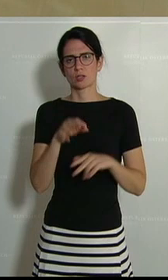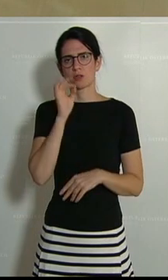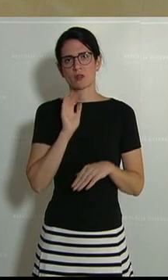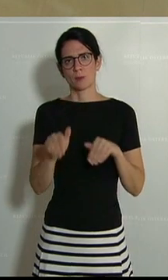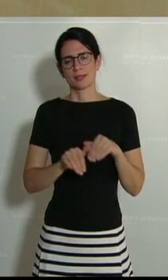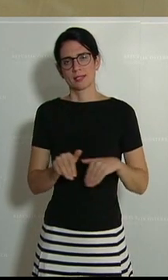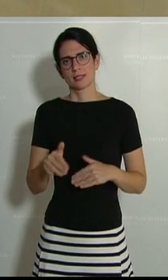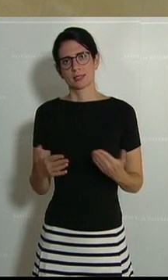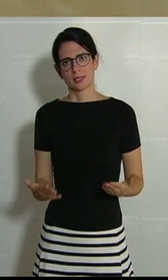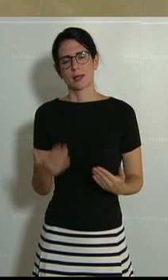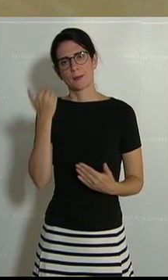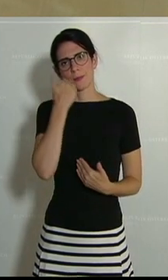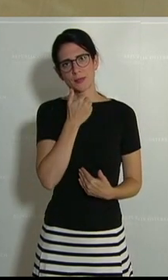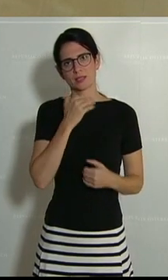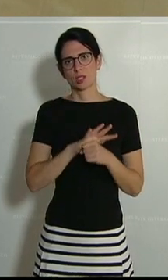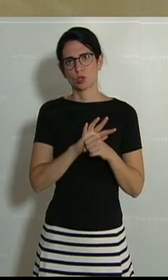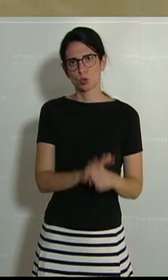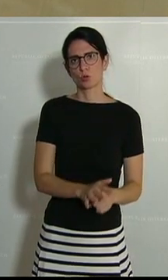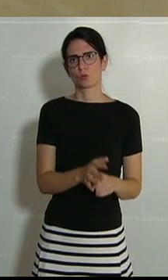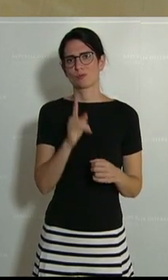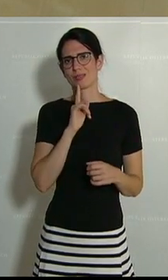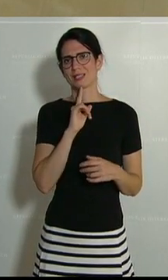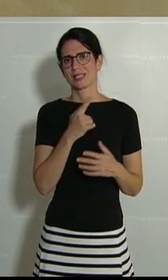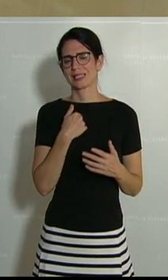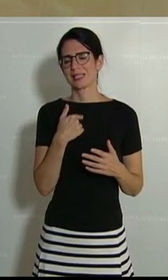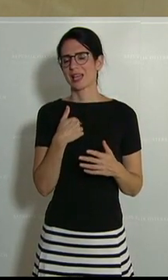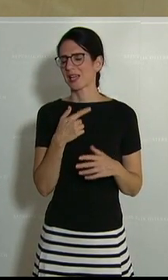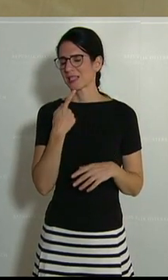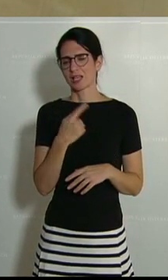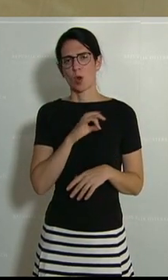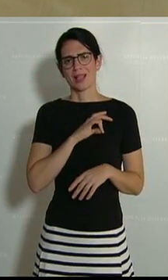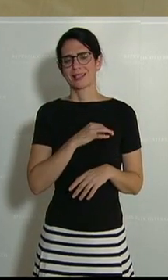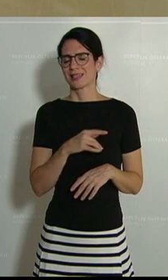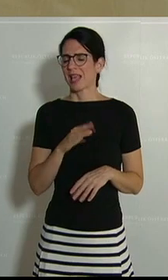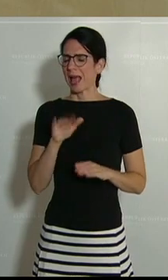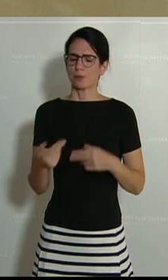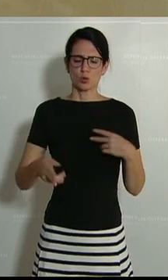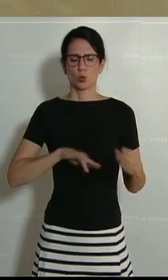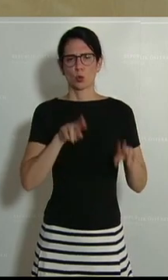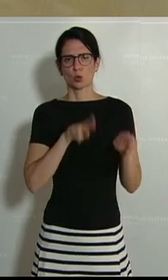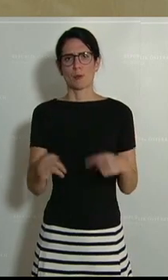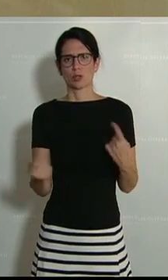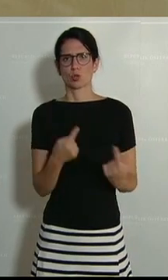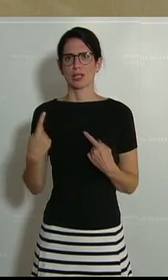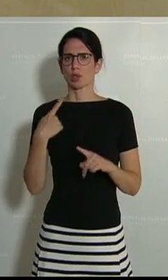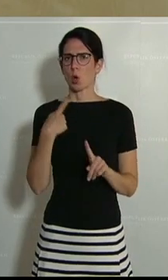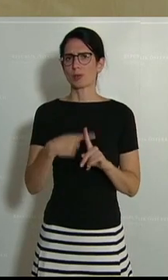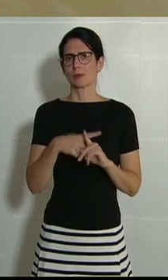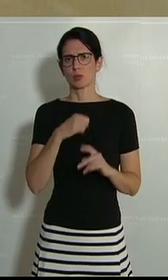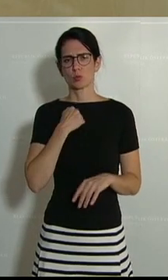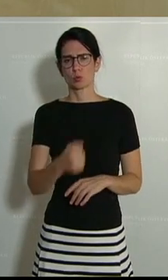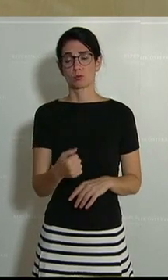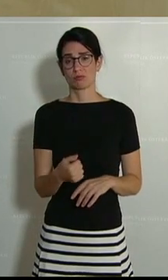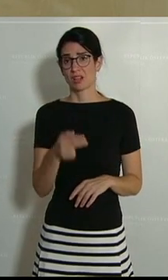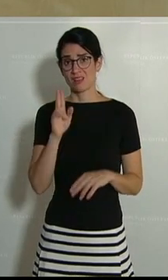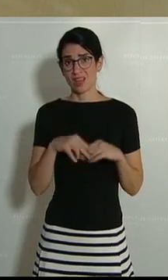Frau Minister, machen Sie Druck auch bei Ihren Kollegen, ab in den Normalzustand, Planbarkeit, Optimismus, Mut, sonst wird es nichts